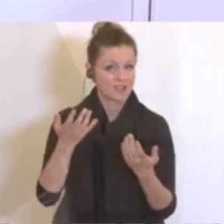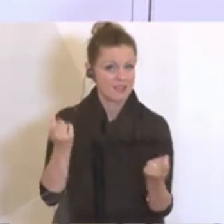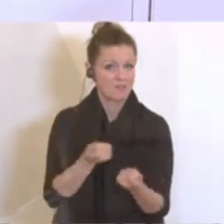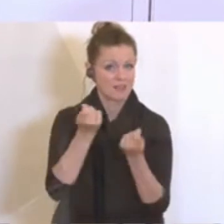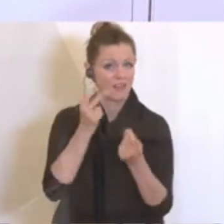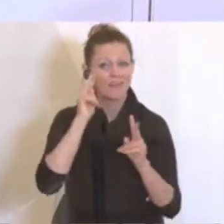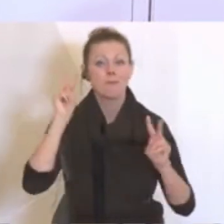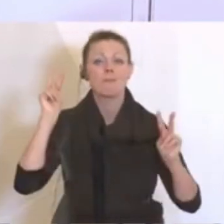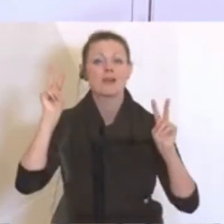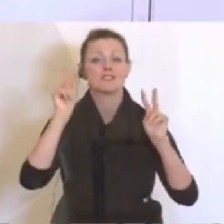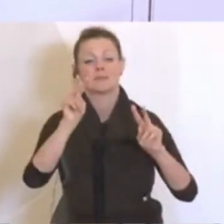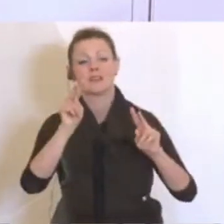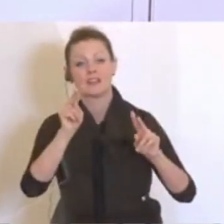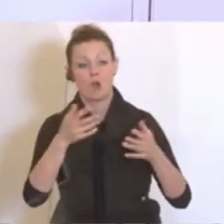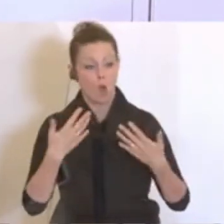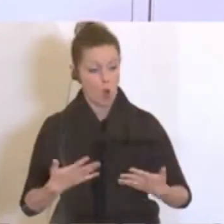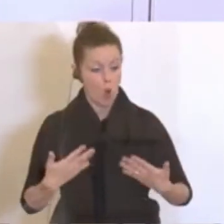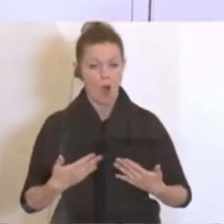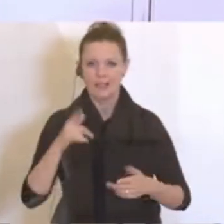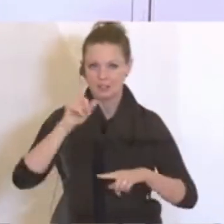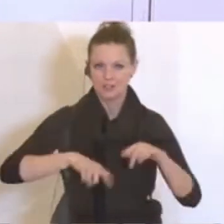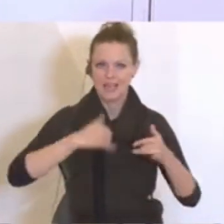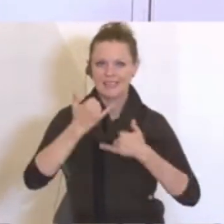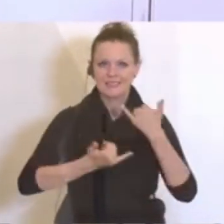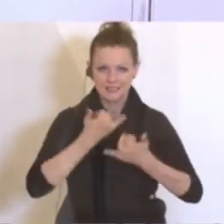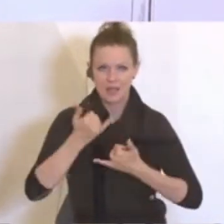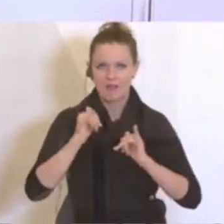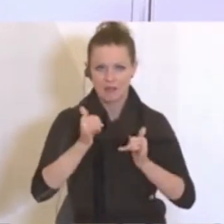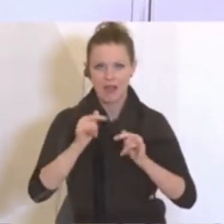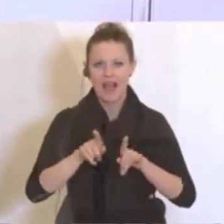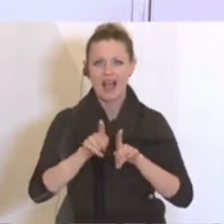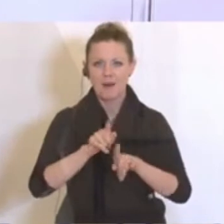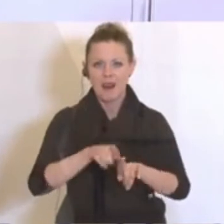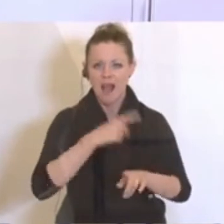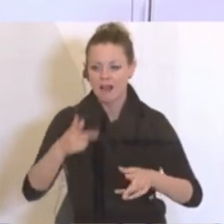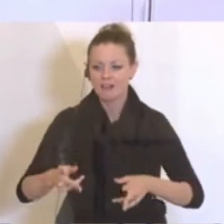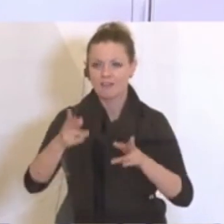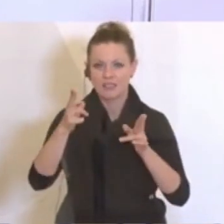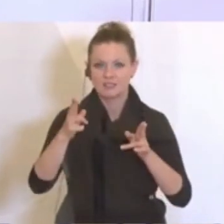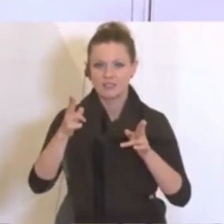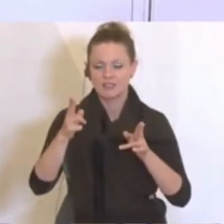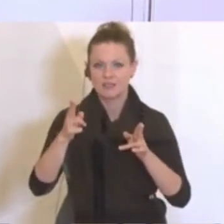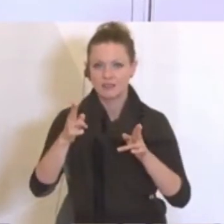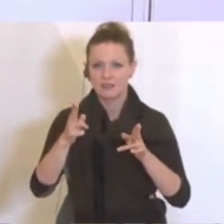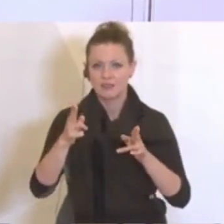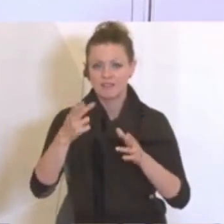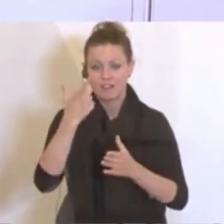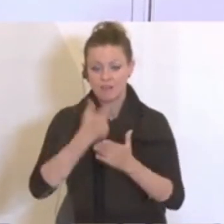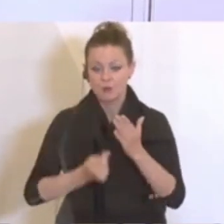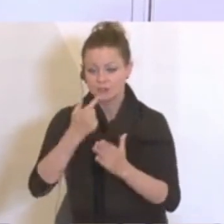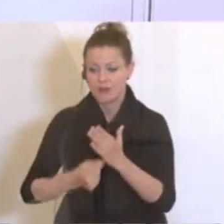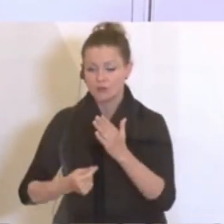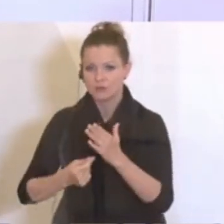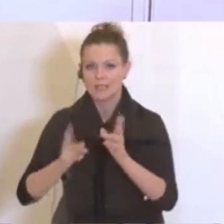eine Perspektive haben, selbst wenn das Jahr heuer ein schlechtes ist, dass sie langfristig auch einiges des Verlustes wieder